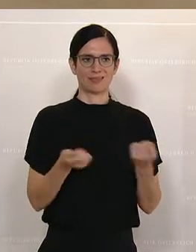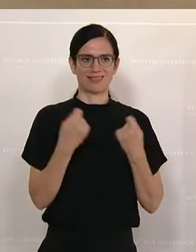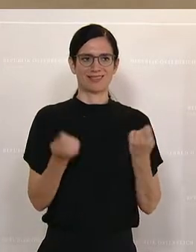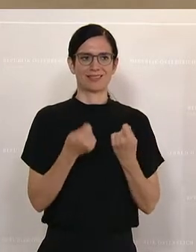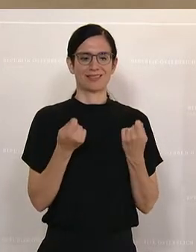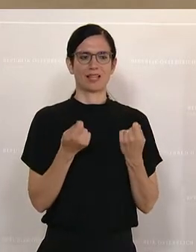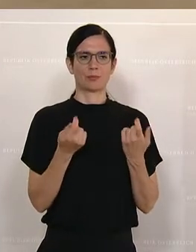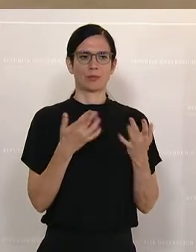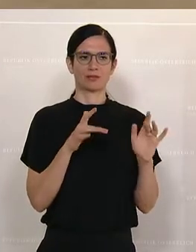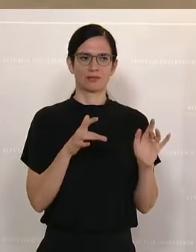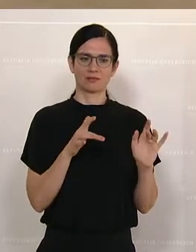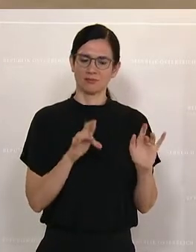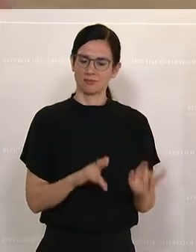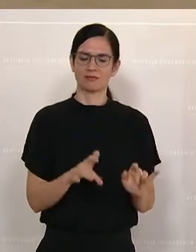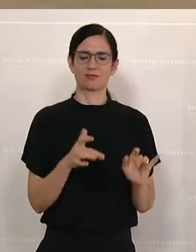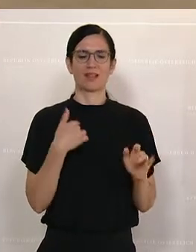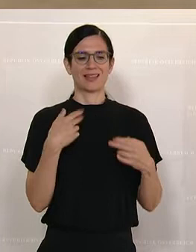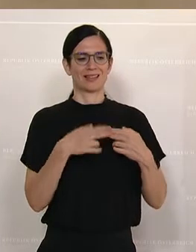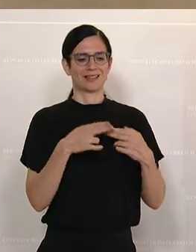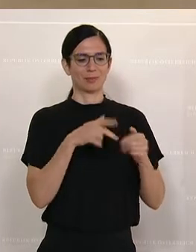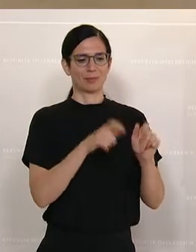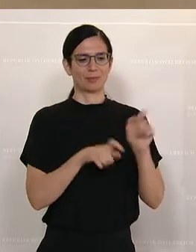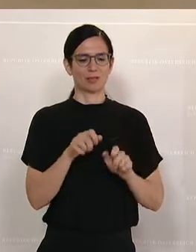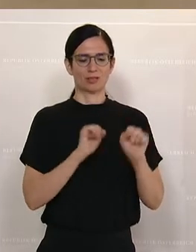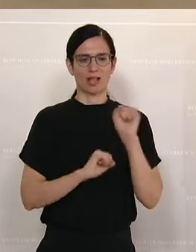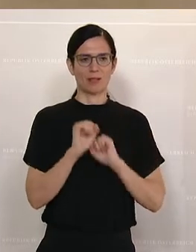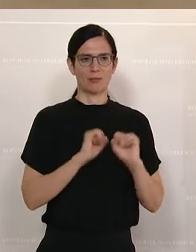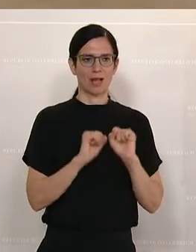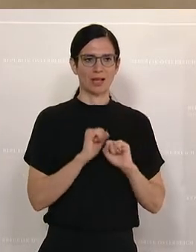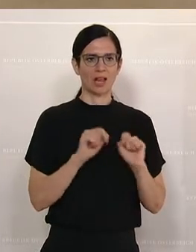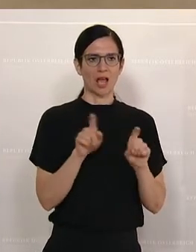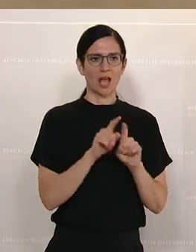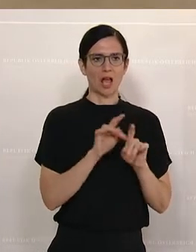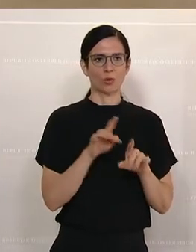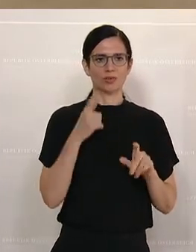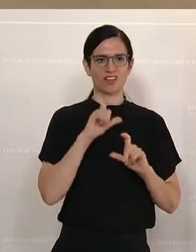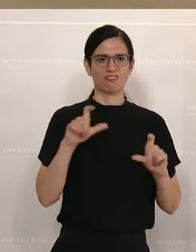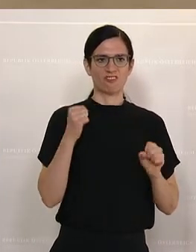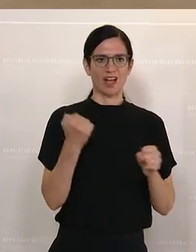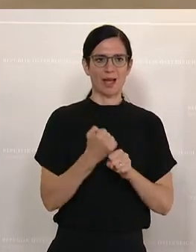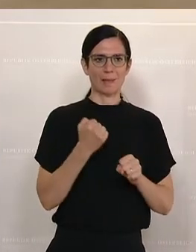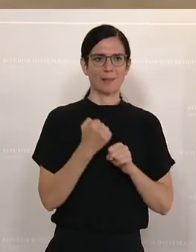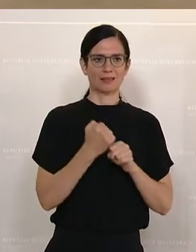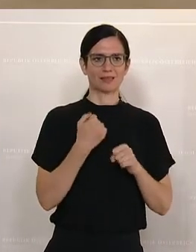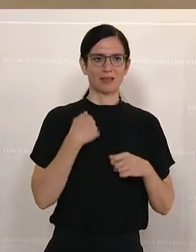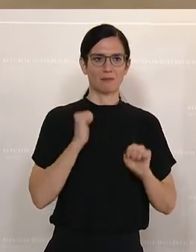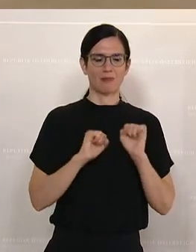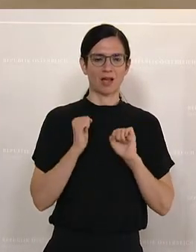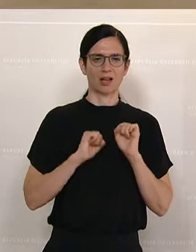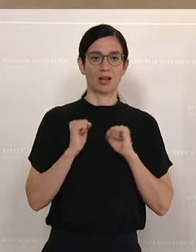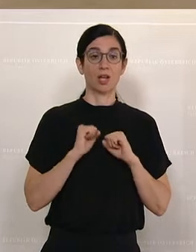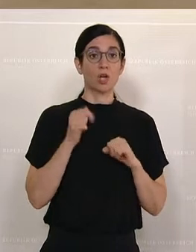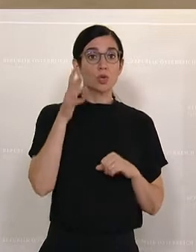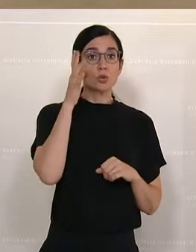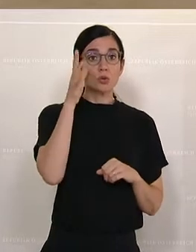ist eben neben dem Personalmangel gerade der Facharbeitermangel. Ein ganz großes Thema. Künftig